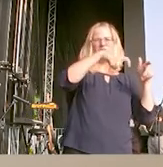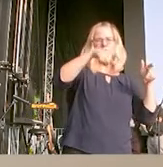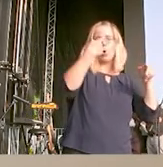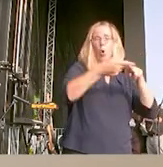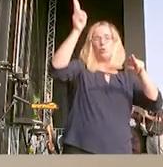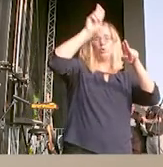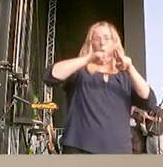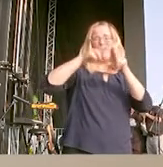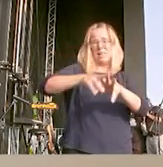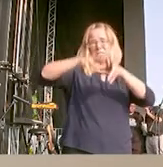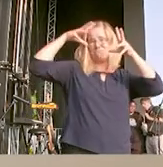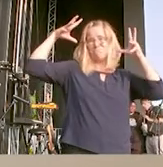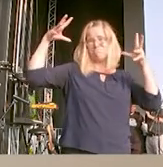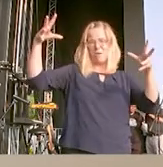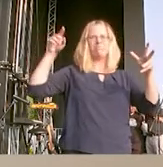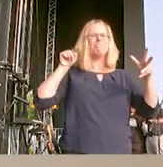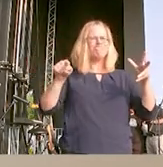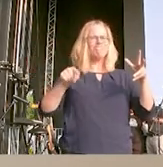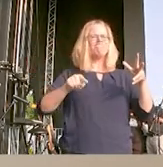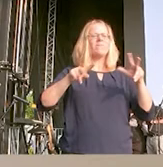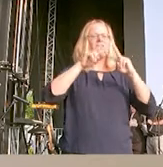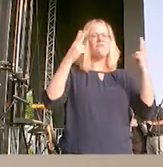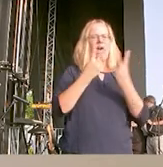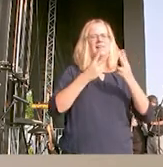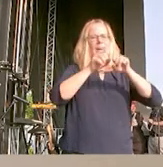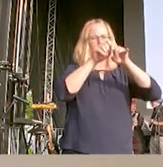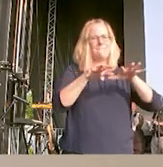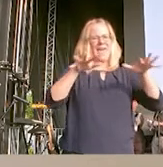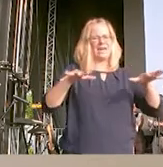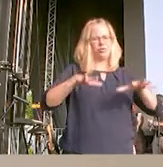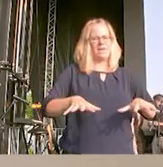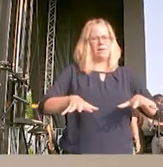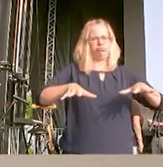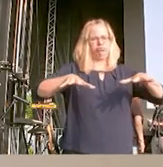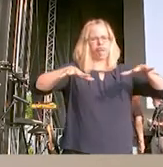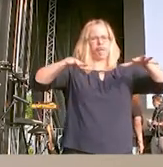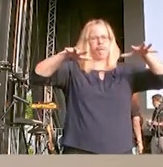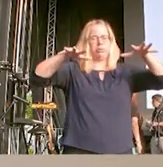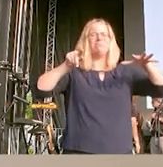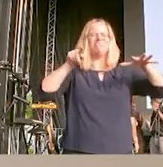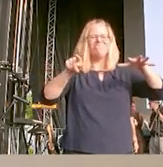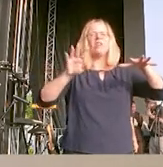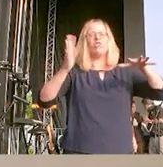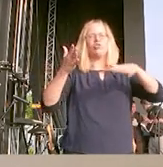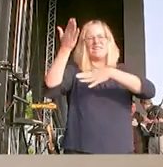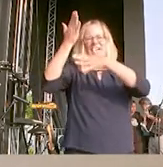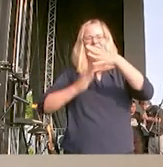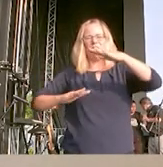aufgrund des Meeresspiegelanstieges zur Hälfte vollständig im Meer zu versinken.